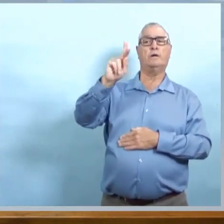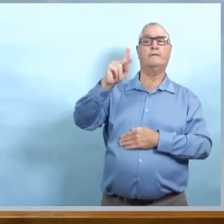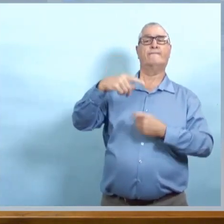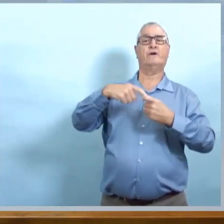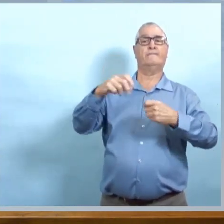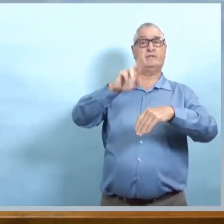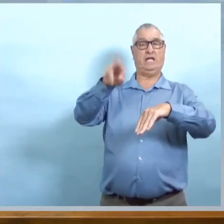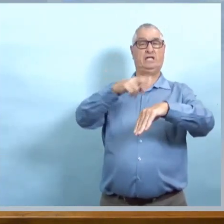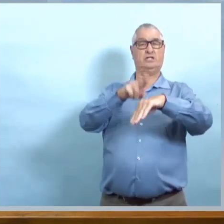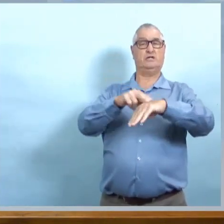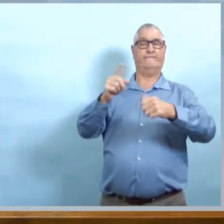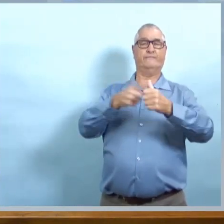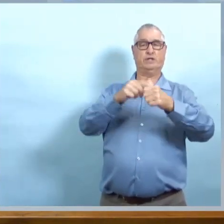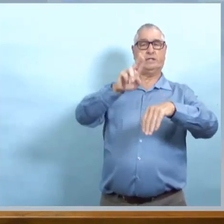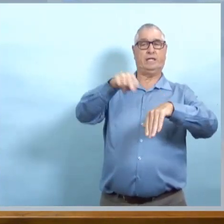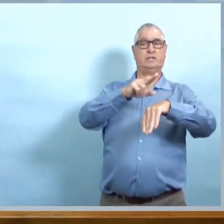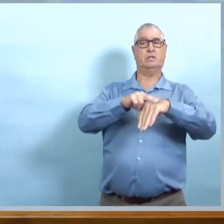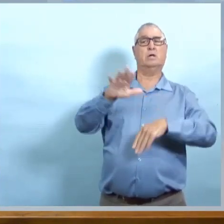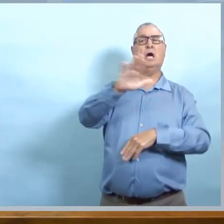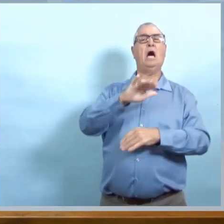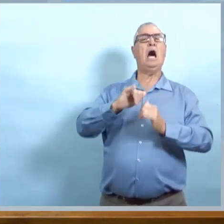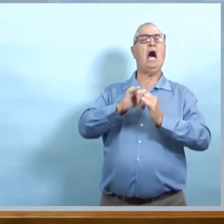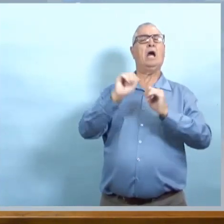Pour le Dr. Roussin ou peut-être pour vous deux,